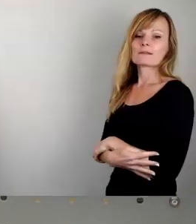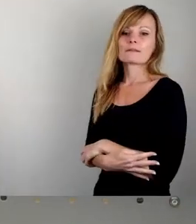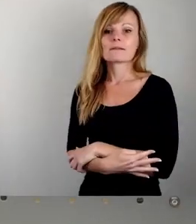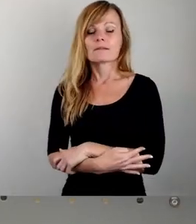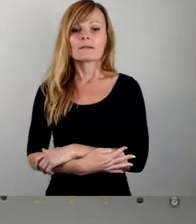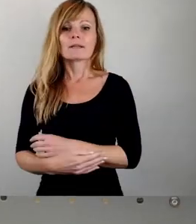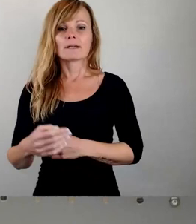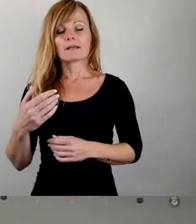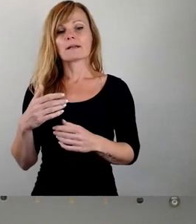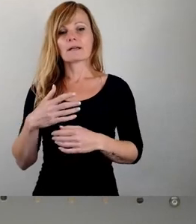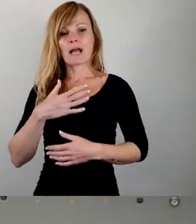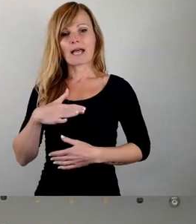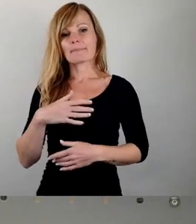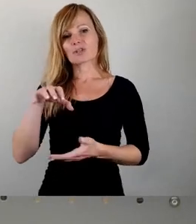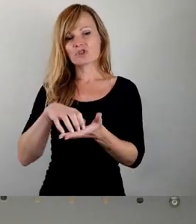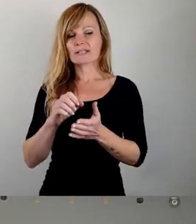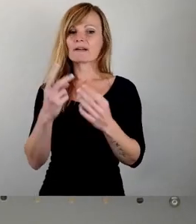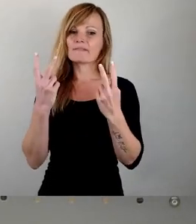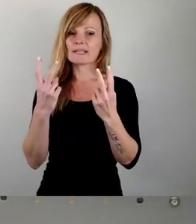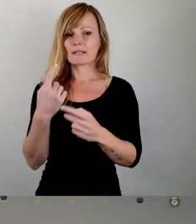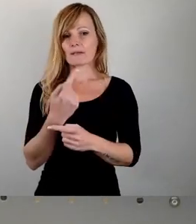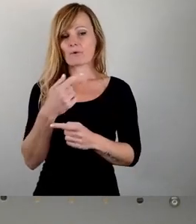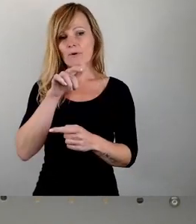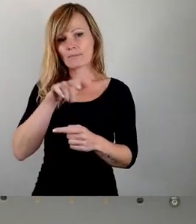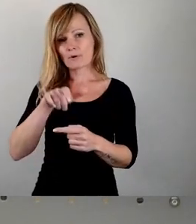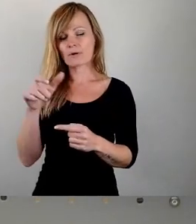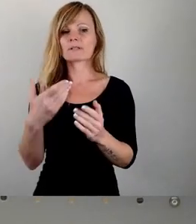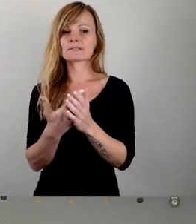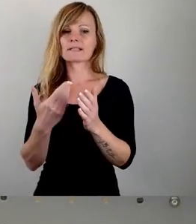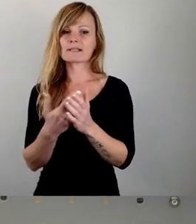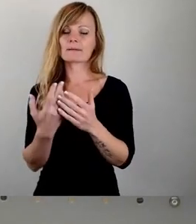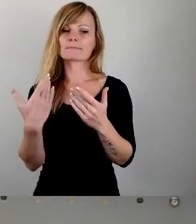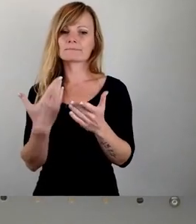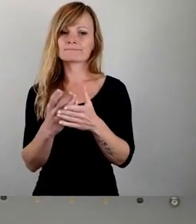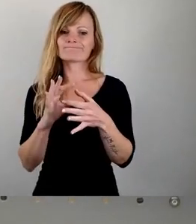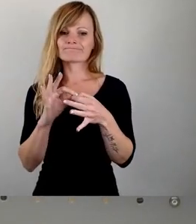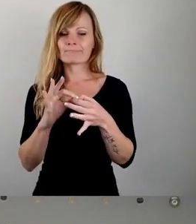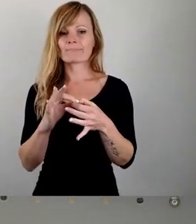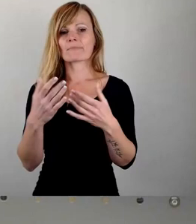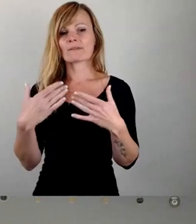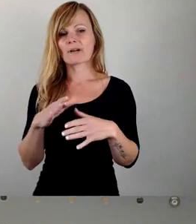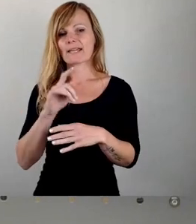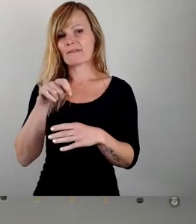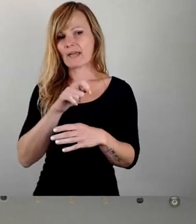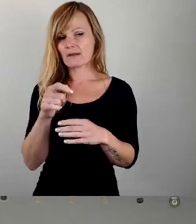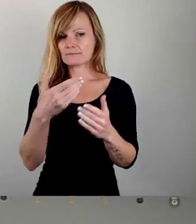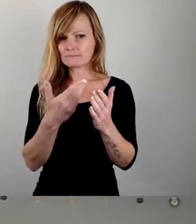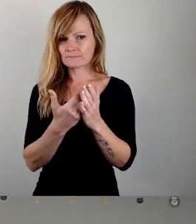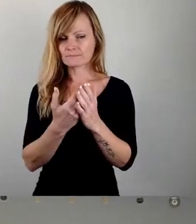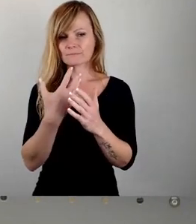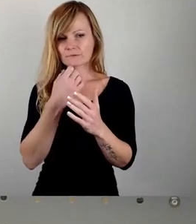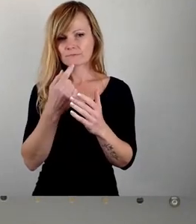der stimme dem Herzensthema unserer Fraktion, Freie Wähler, Freie Bürger, zur längst überfälligen Durchsetzung von qualifizierter